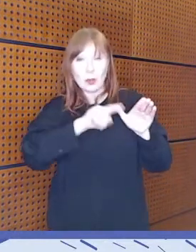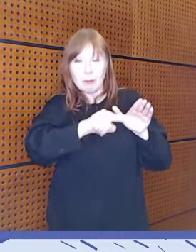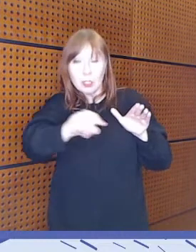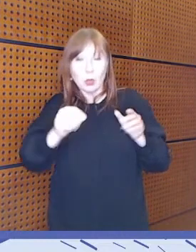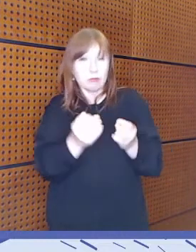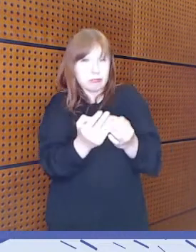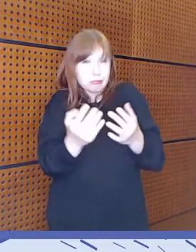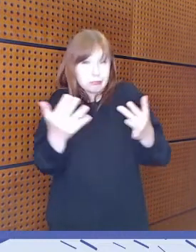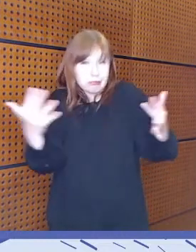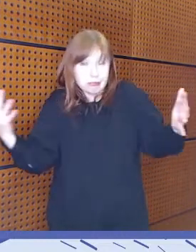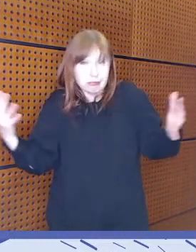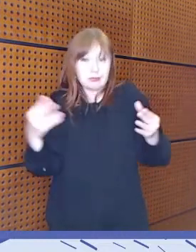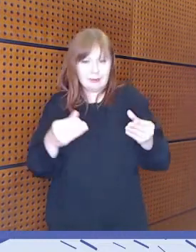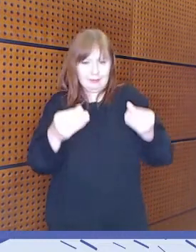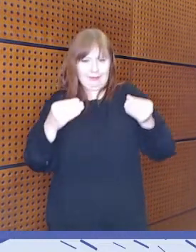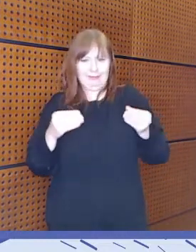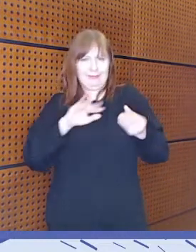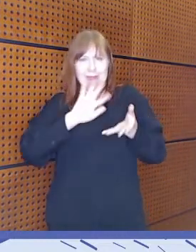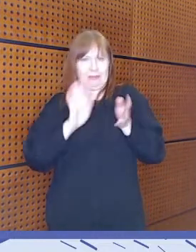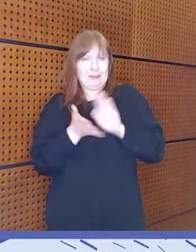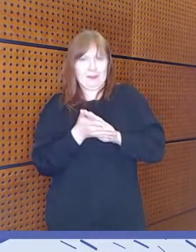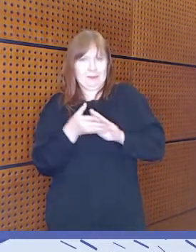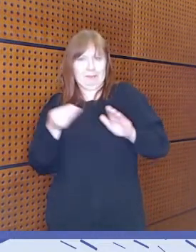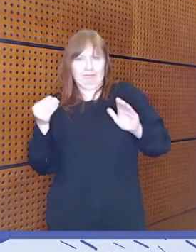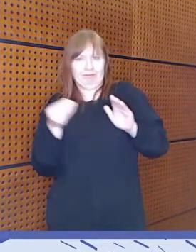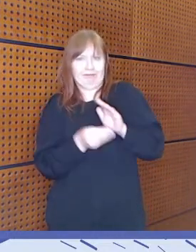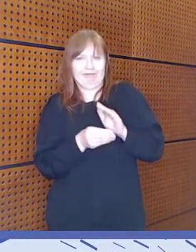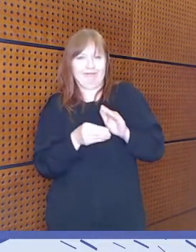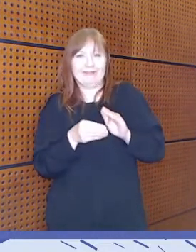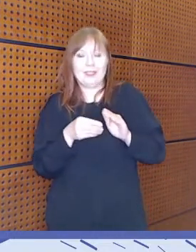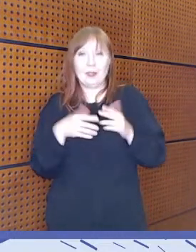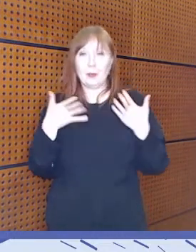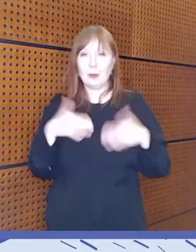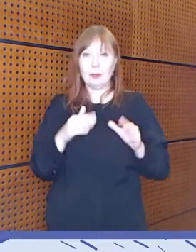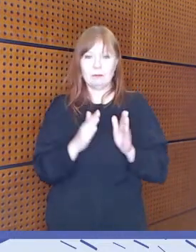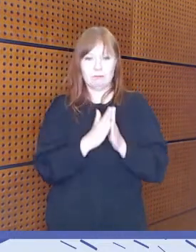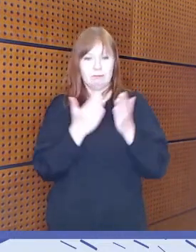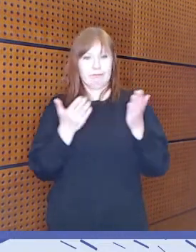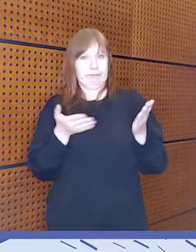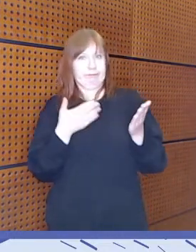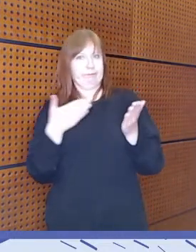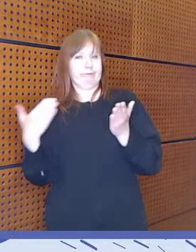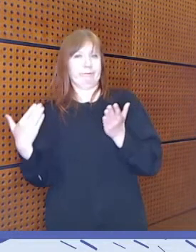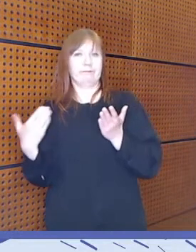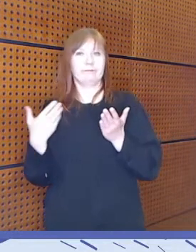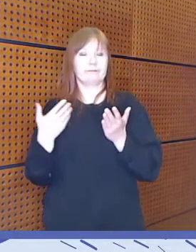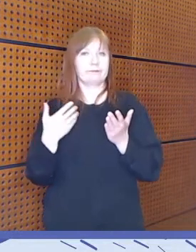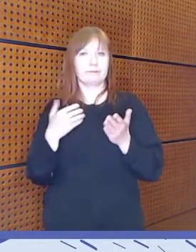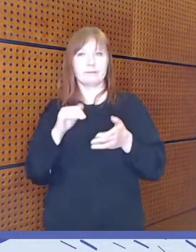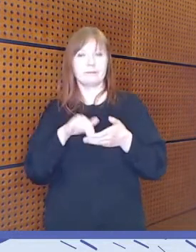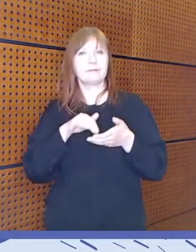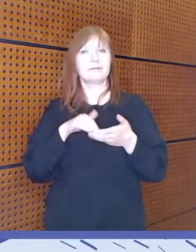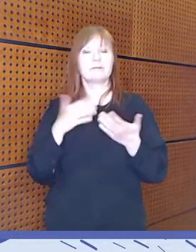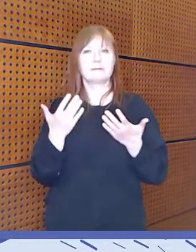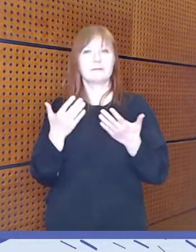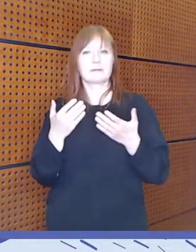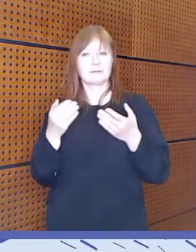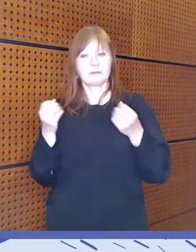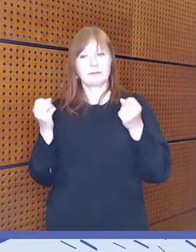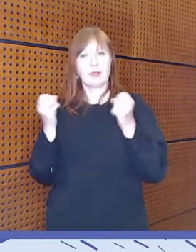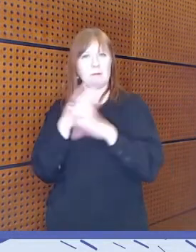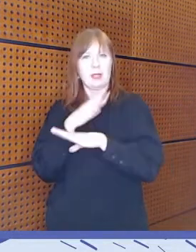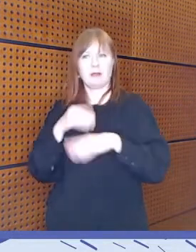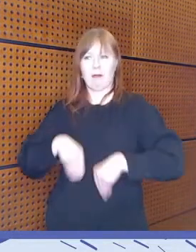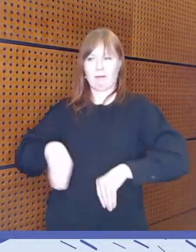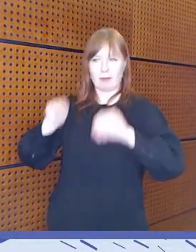Suomessa. Se valaisi mulle jotenkin hyvin sitä, kuinka mediakasvatuksen